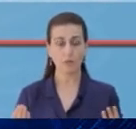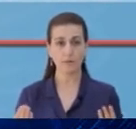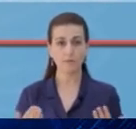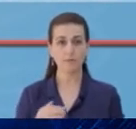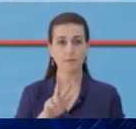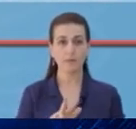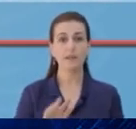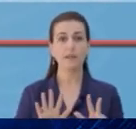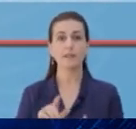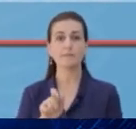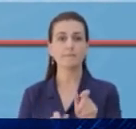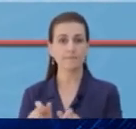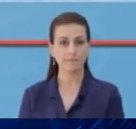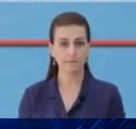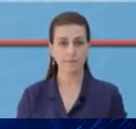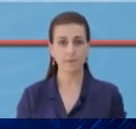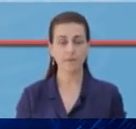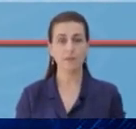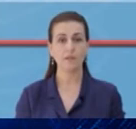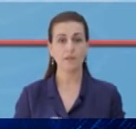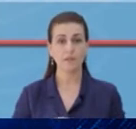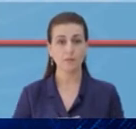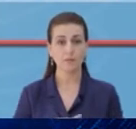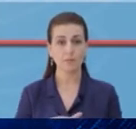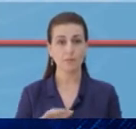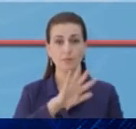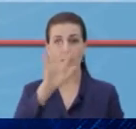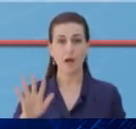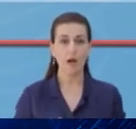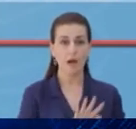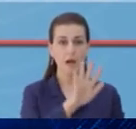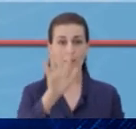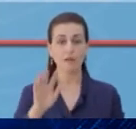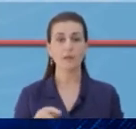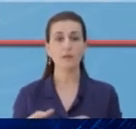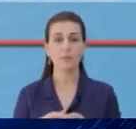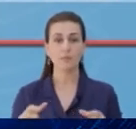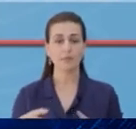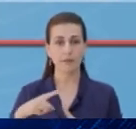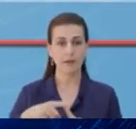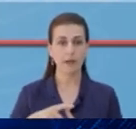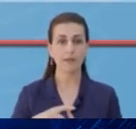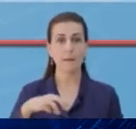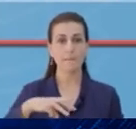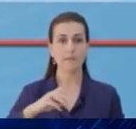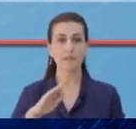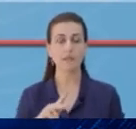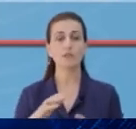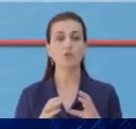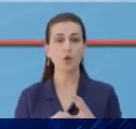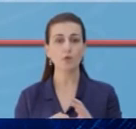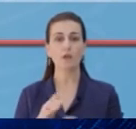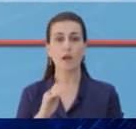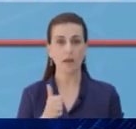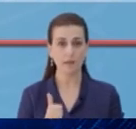38 pacient. Harta e të prekurve me COVID-19 zjerohet në Tiran, Mirdit, Shkoder,